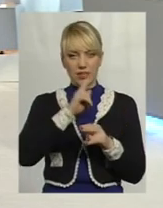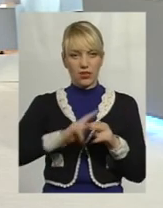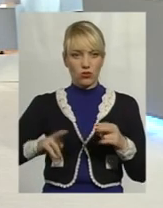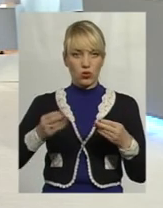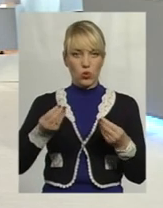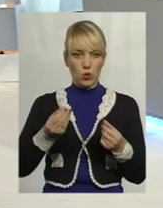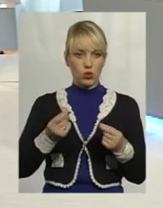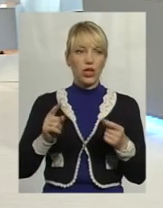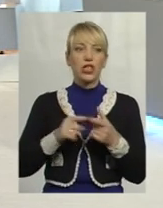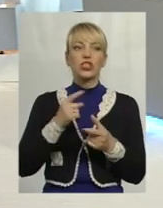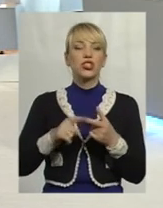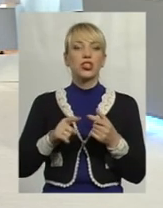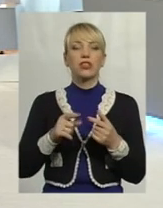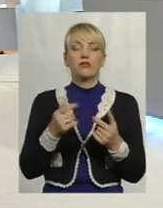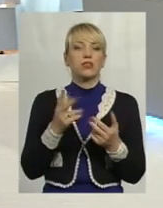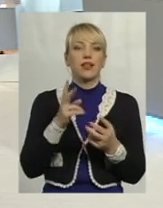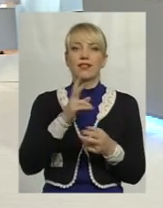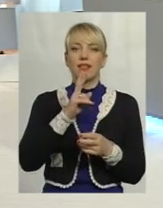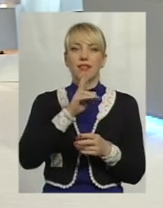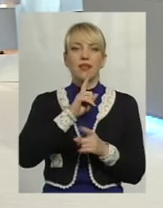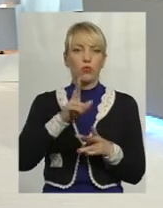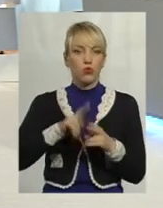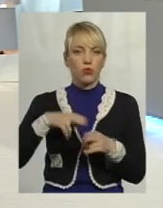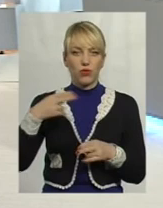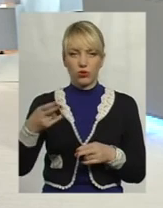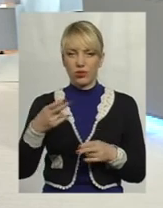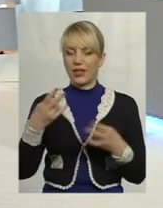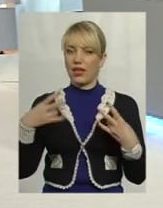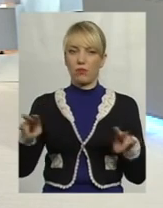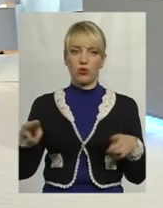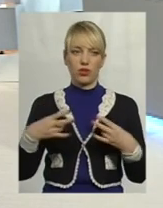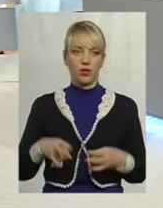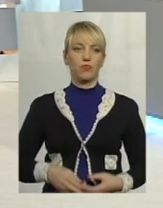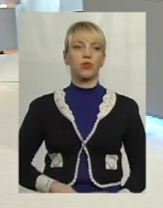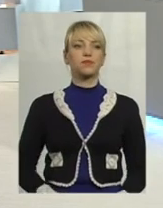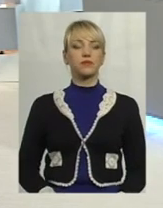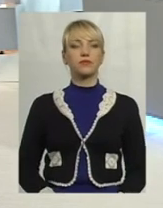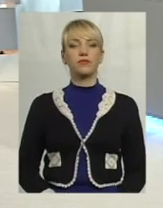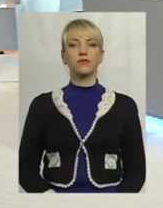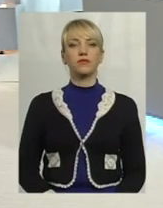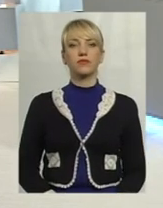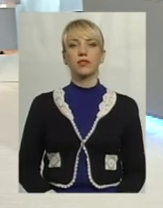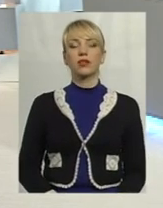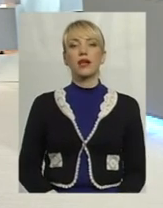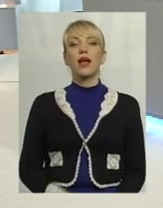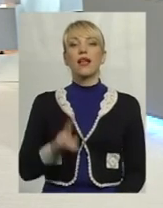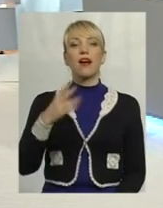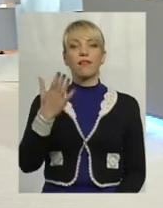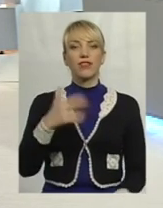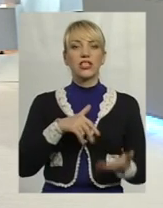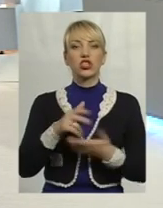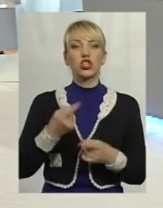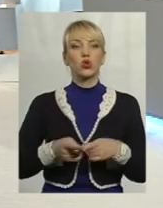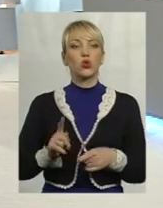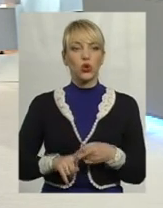чи їх не повернуть, не варно. Звичайно. Пане Романе, скажіть, будь ласка, а от як ви дійшли до того,